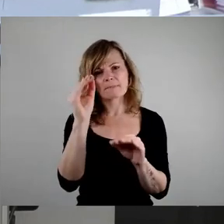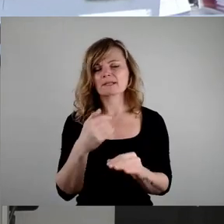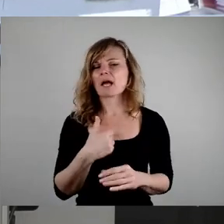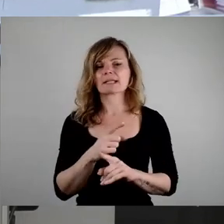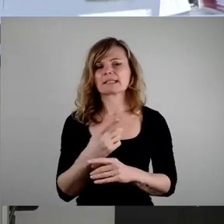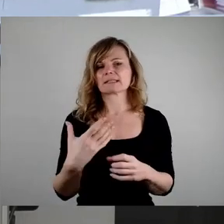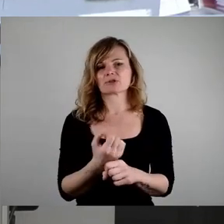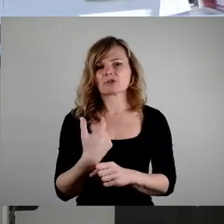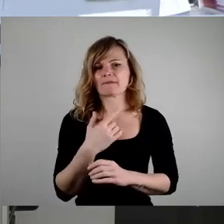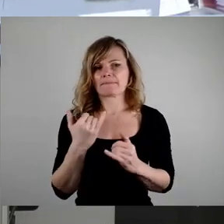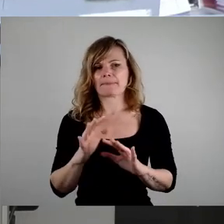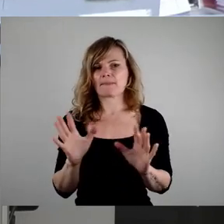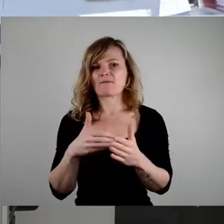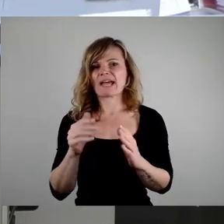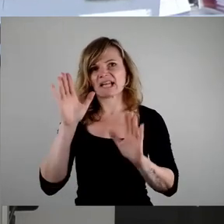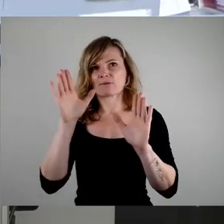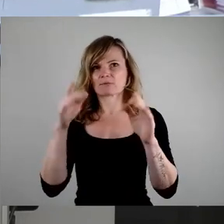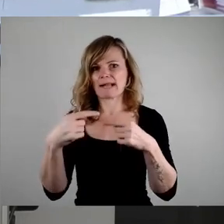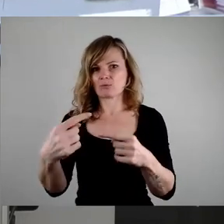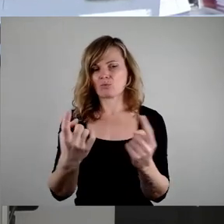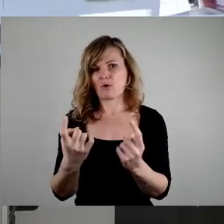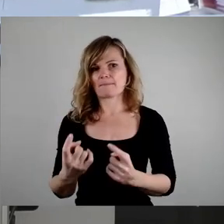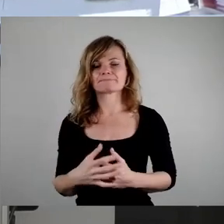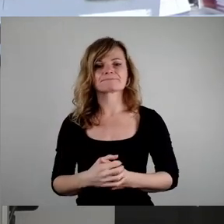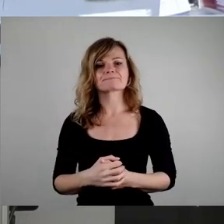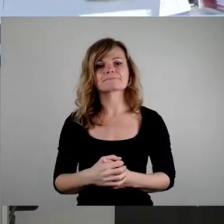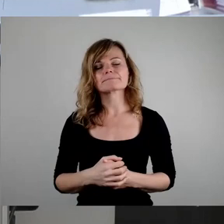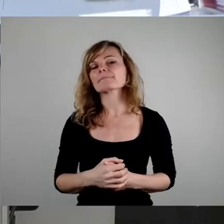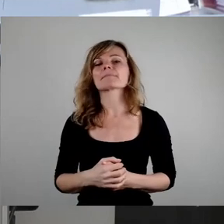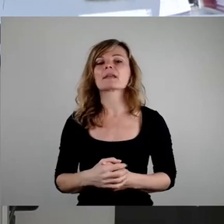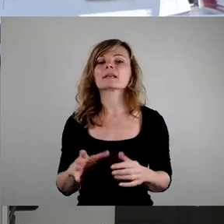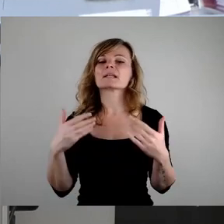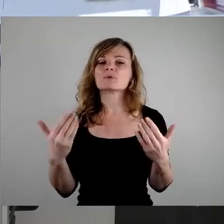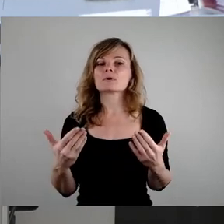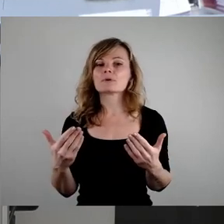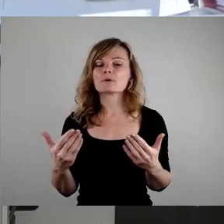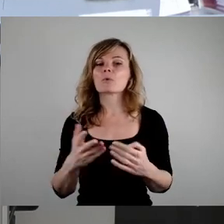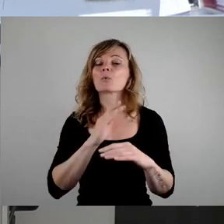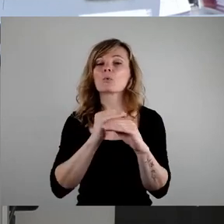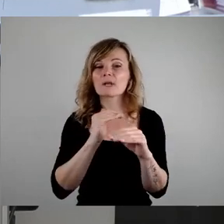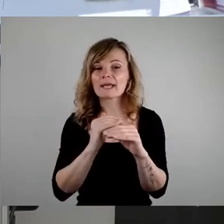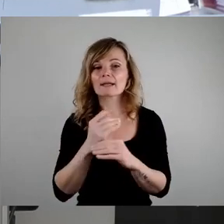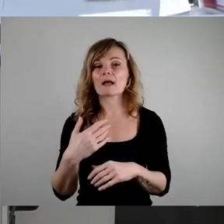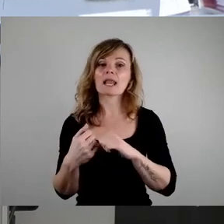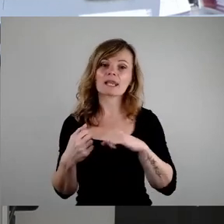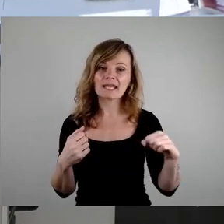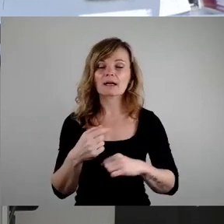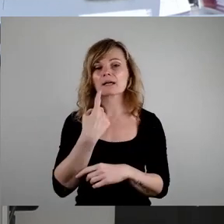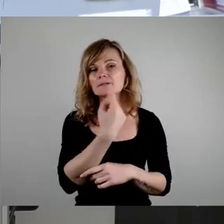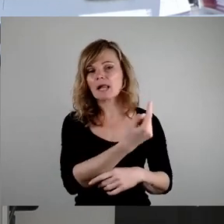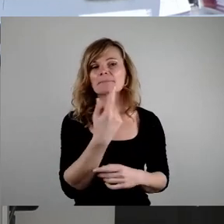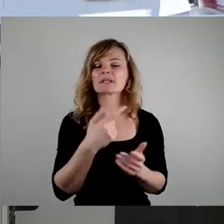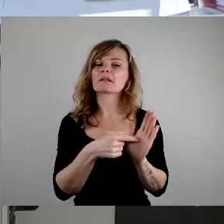erreichen. Weitere Wortmeldungen entgegenzunehmen, dass die Kollegen der Linken ein bisschen Schaulaufen betreiben.